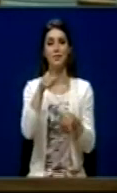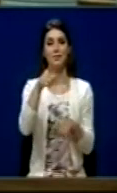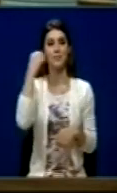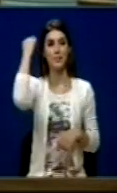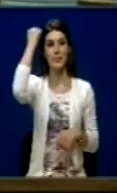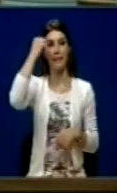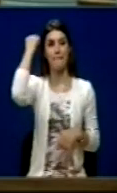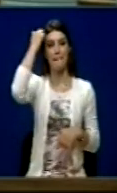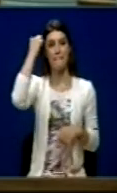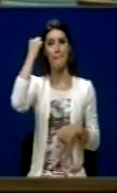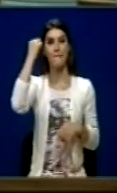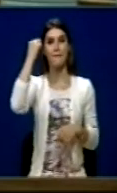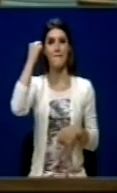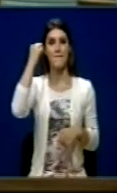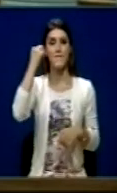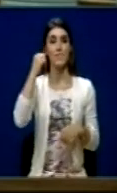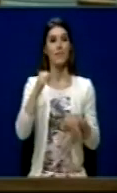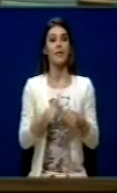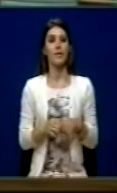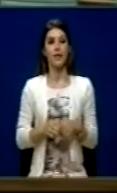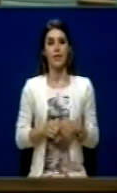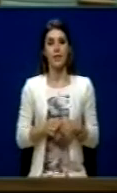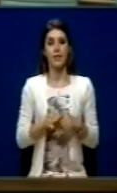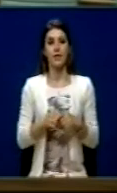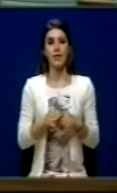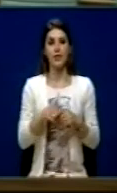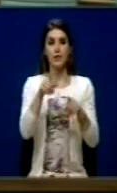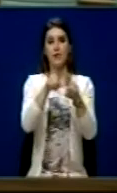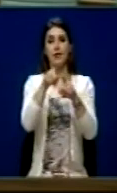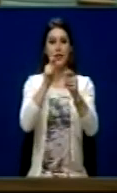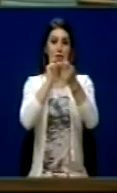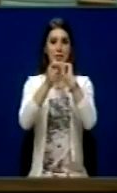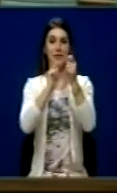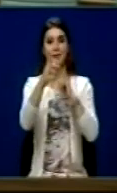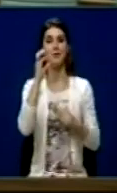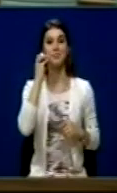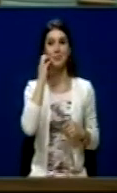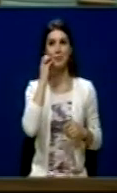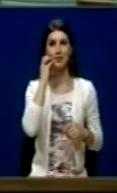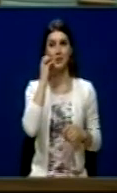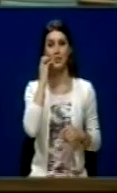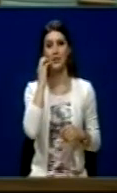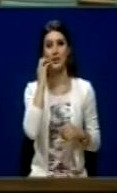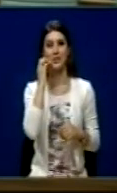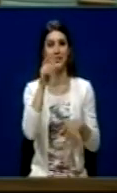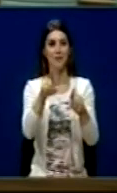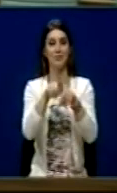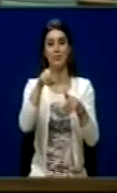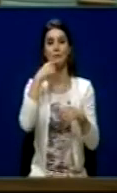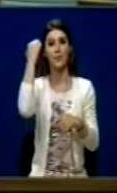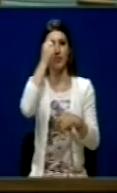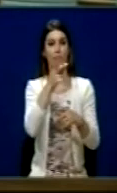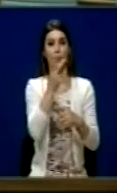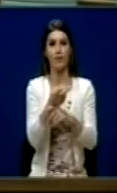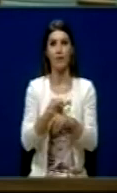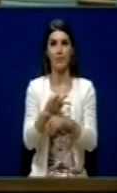është të rifort, nuk është të sërvanë, se nuk përmëndun të bërë të sërëtërran. Ndërko që këto negociata, ose mështëkuar e në to, dhe të të bënë i Kosovën të mënë